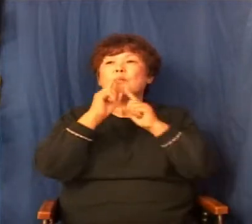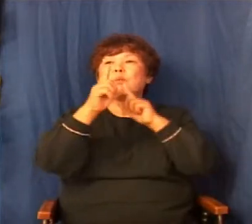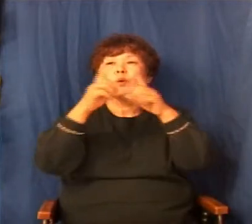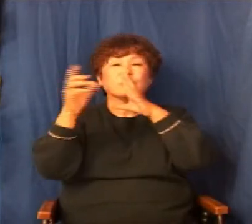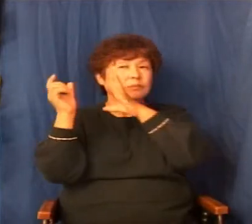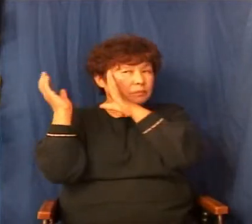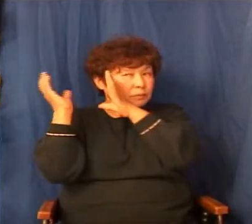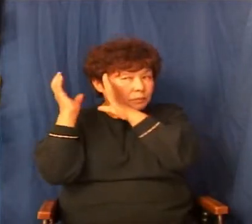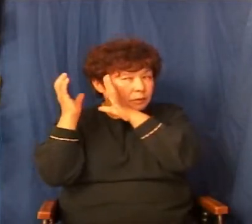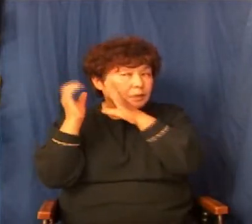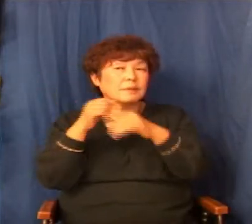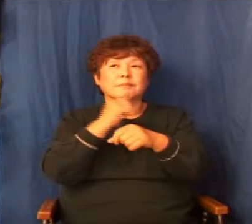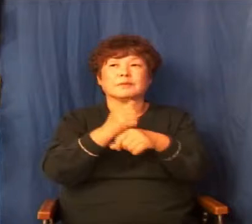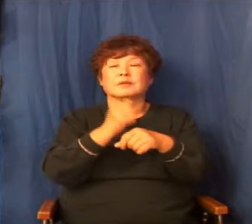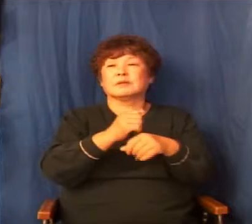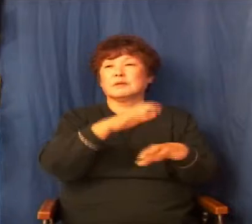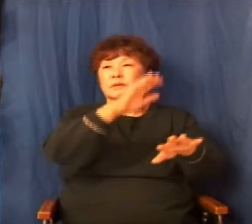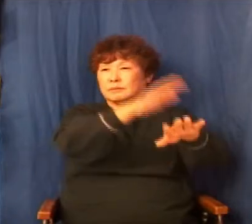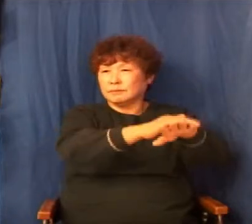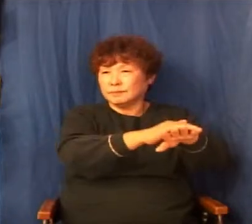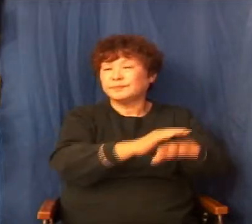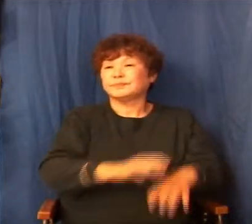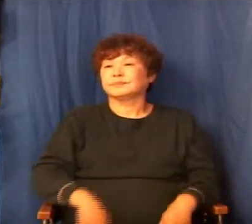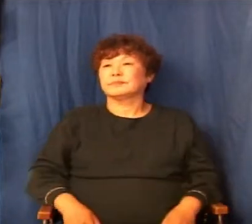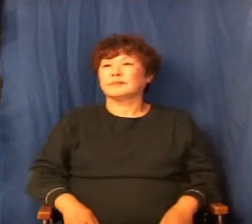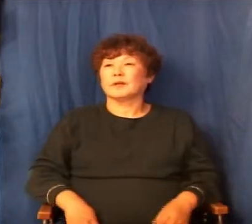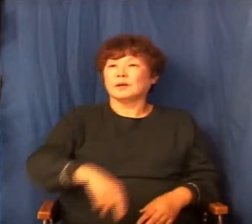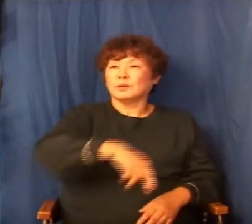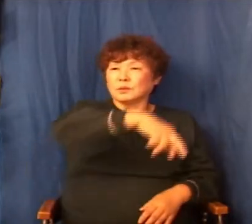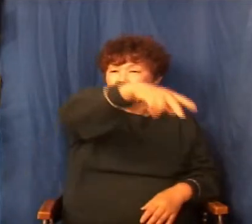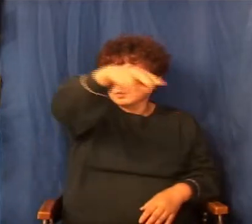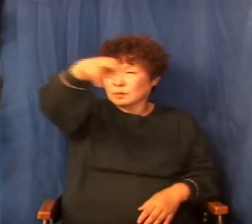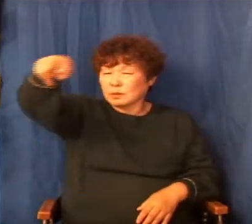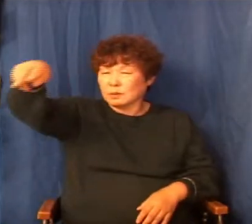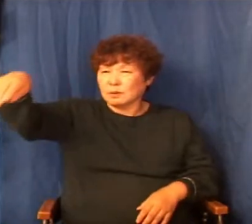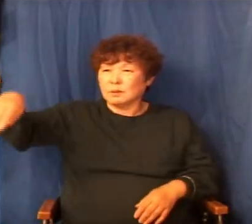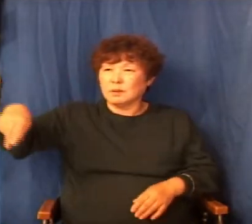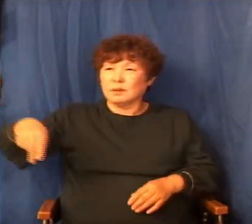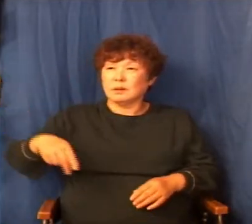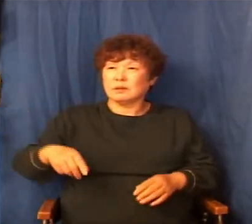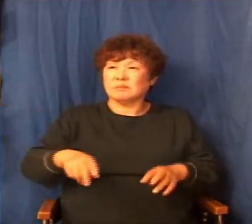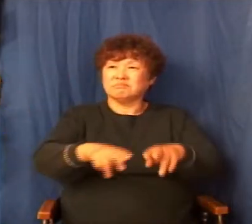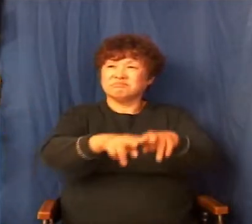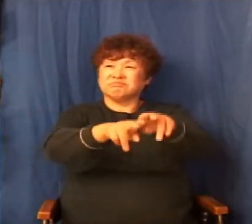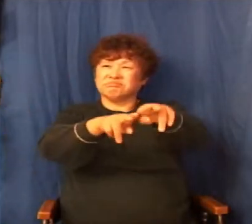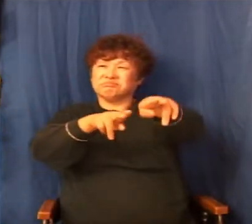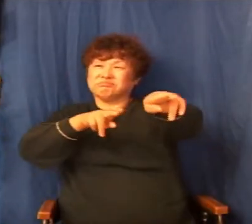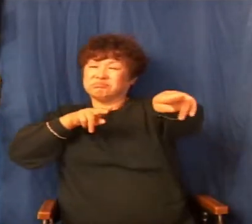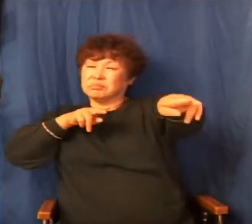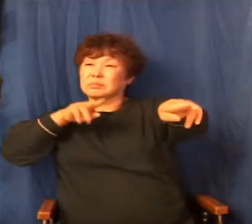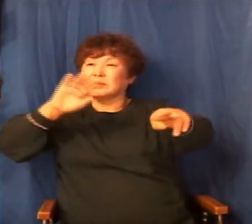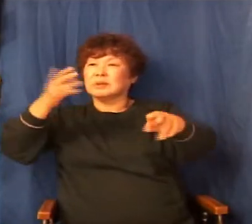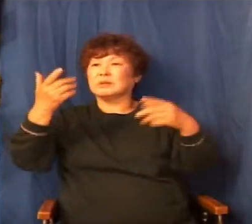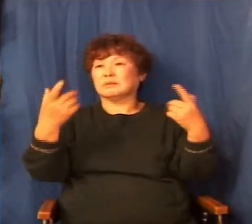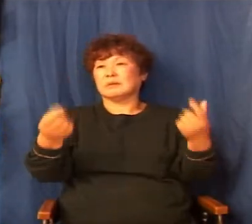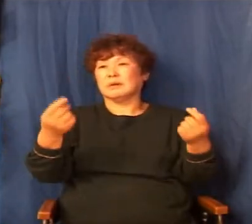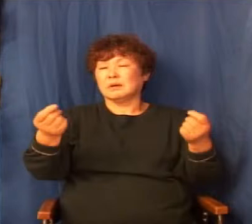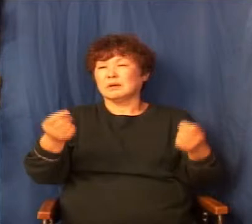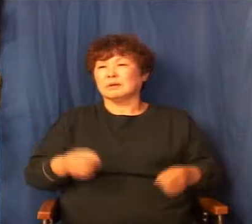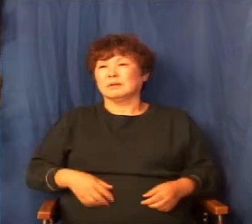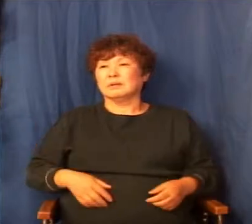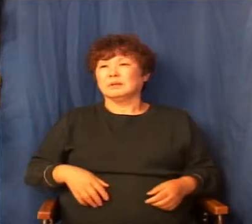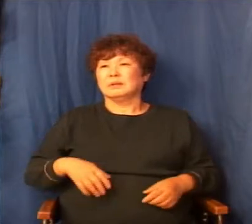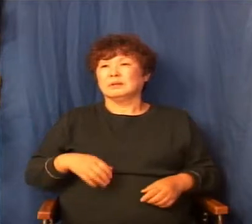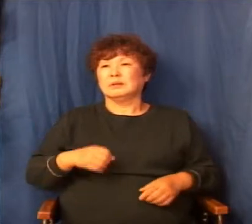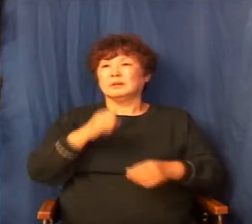돌아가는 것 같고 딜레이 되는 것 같고 계속해서 미뤄지는 것 같고 성실급한